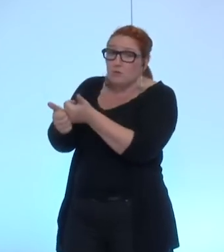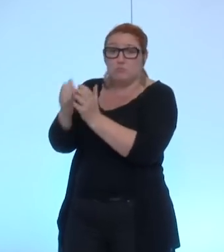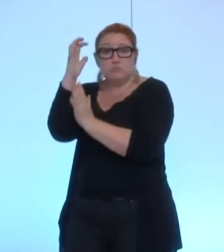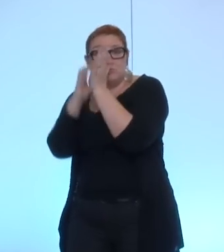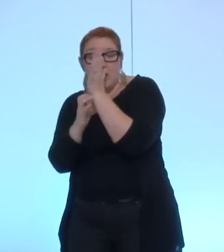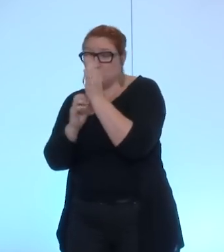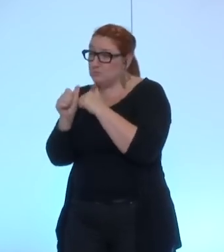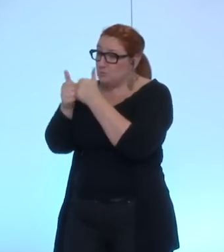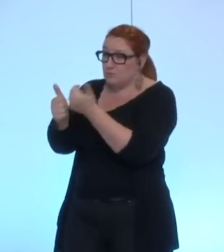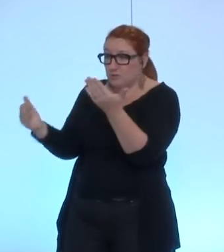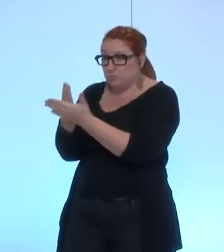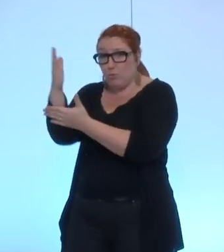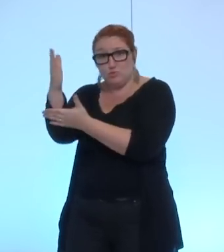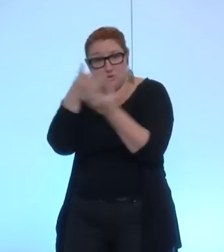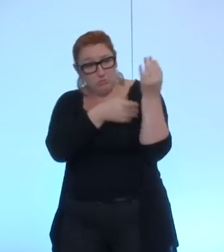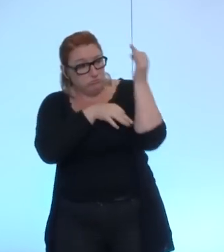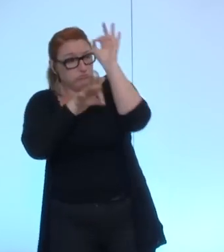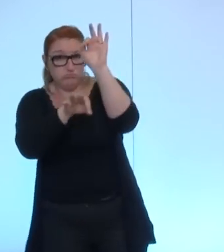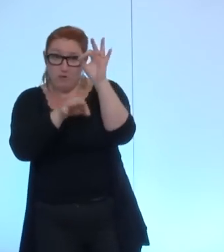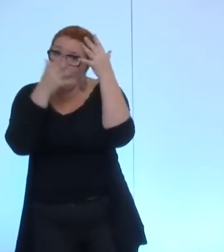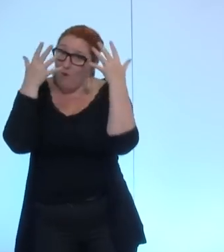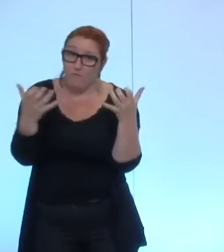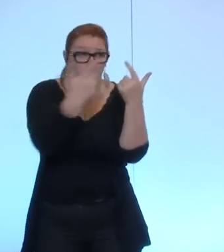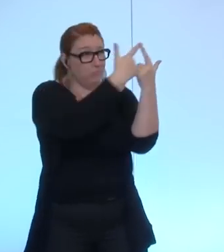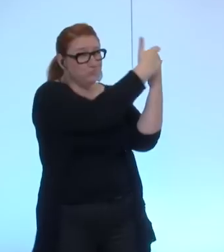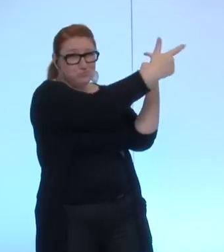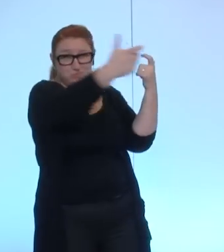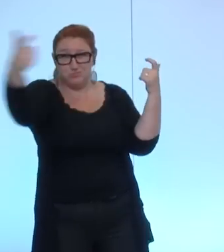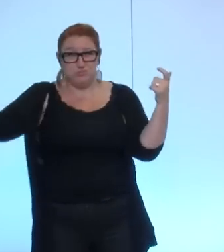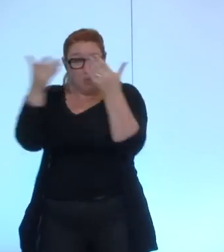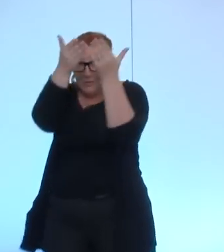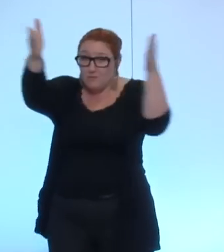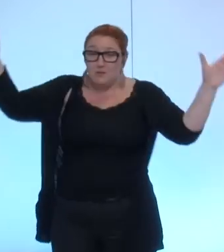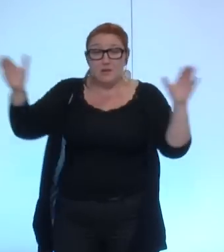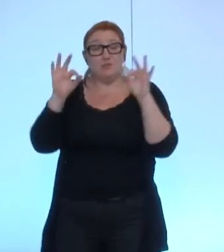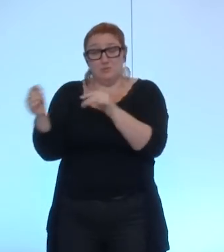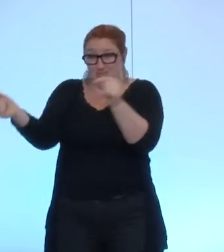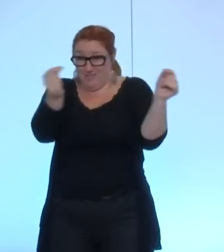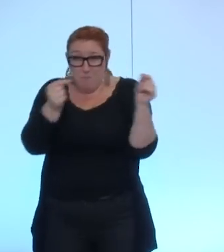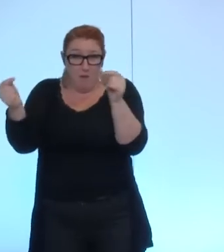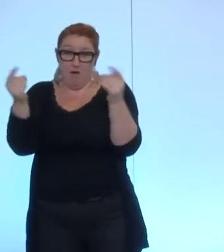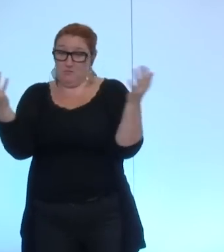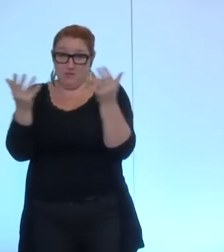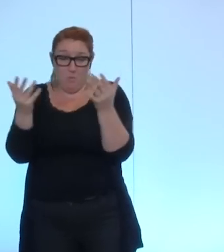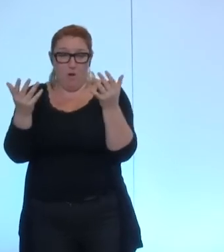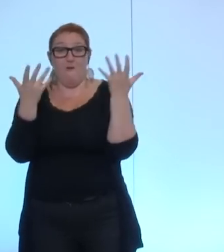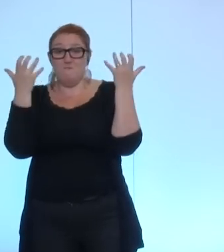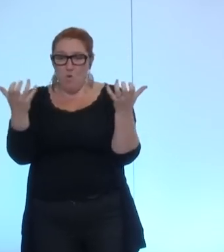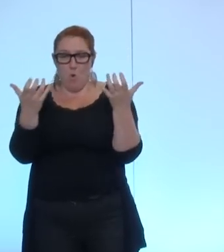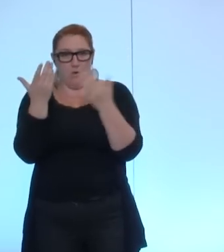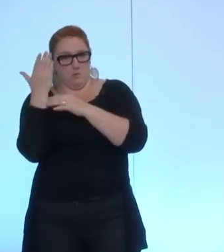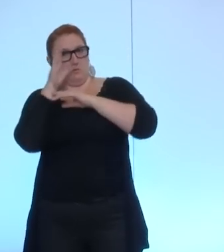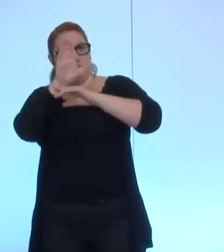qui fait état de cette volonté de diversification et ce que nous avons dans le débat c'est bien de porter un message de